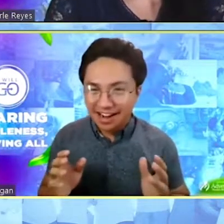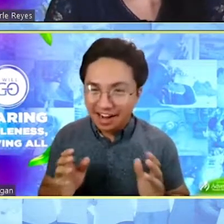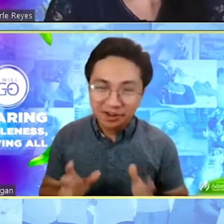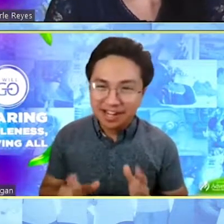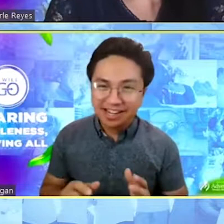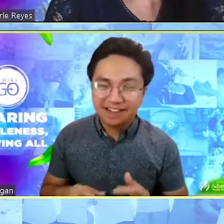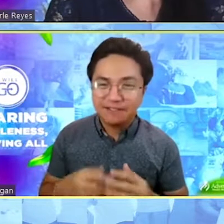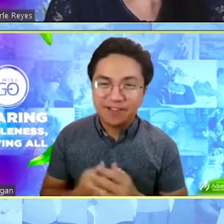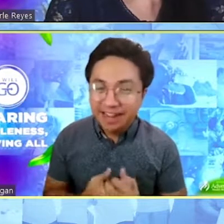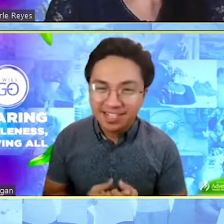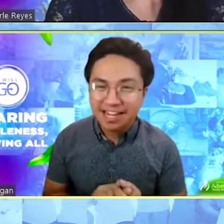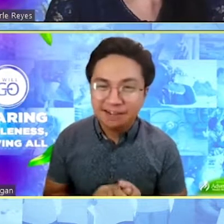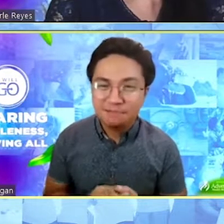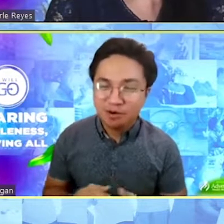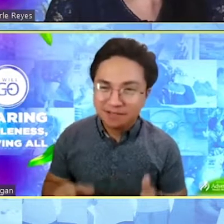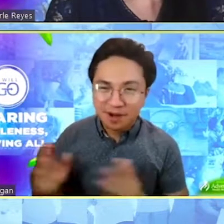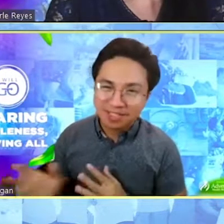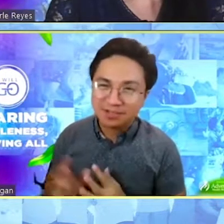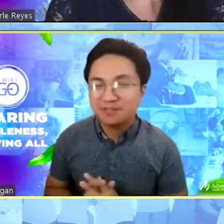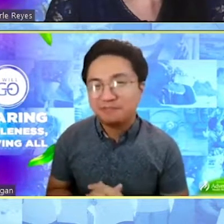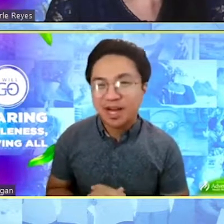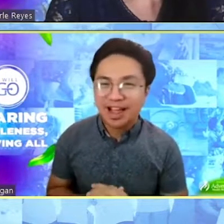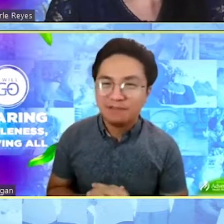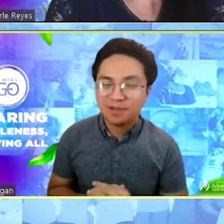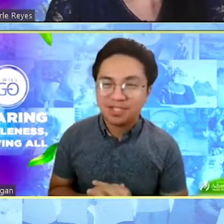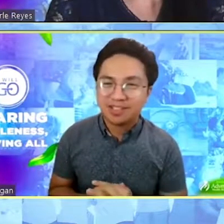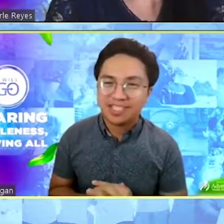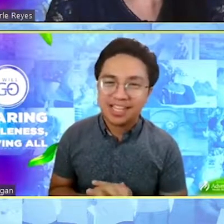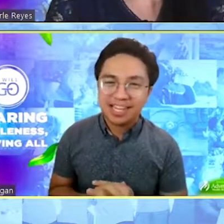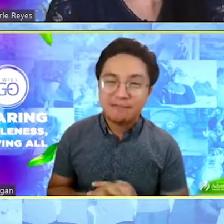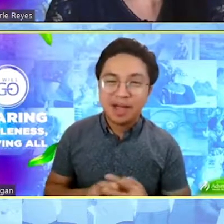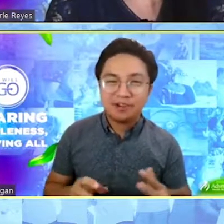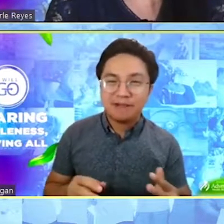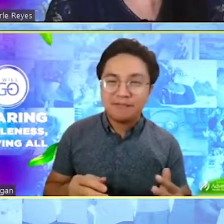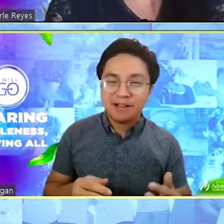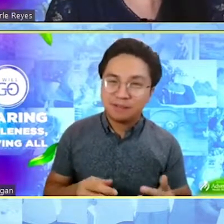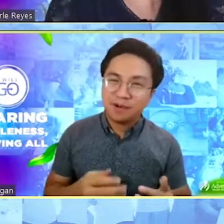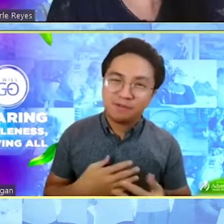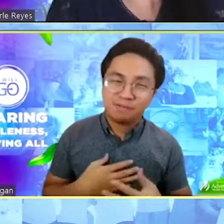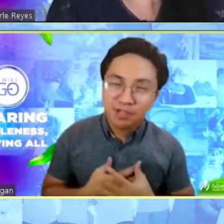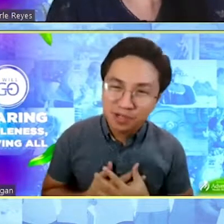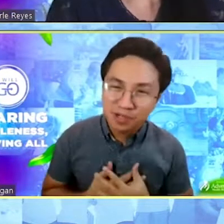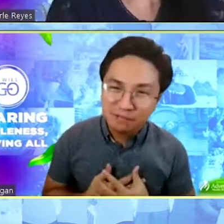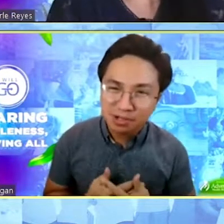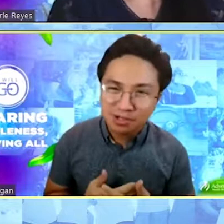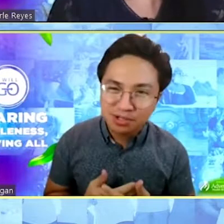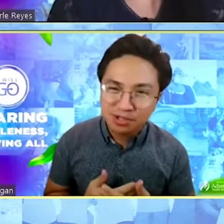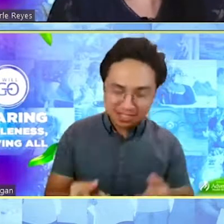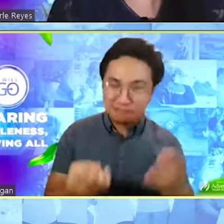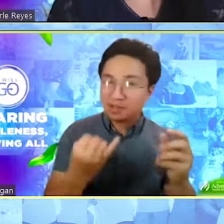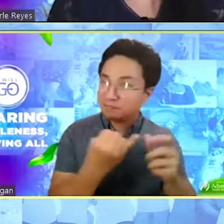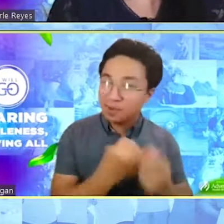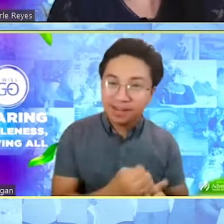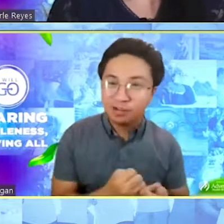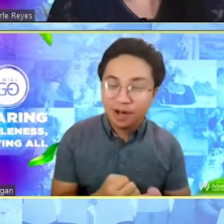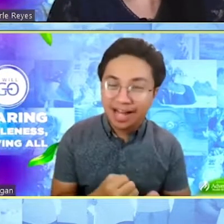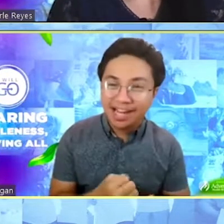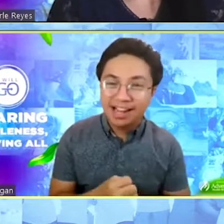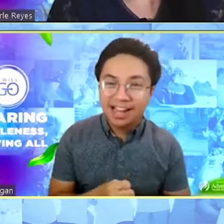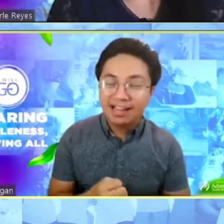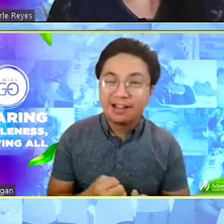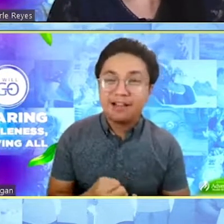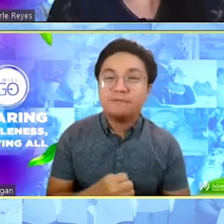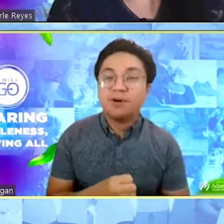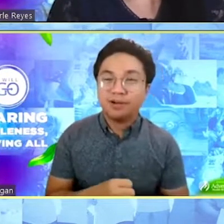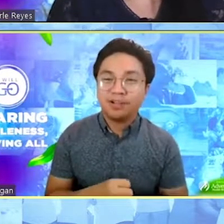ngayon. And very excited po ako sa mga susunod po na episodes na meron na po busog na busog na po ako sa pang spiritual